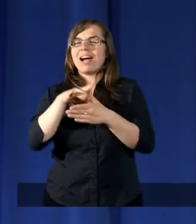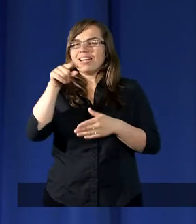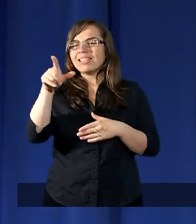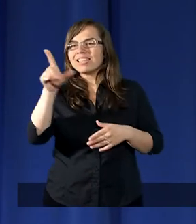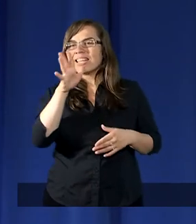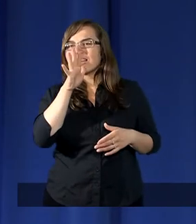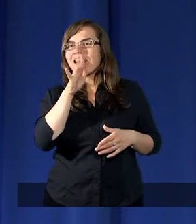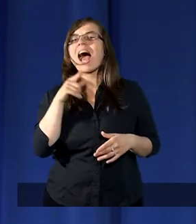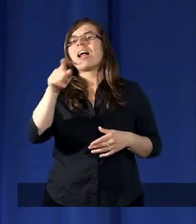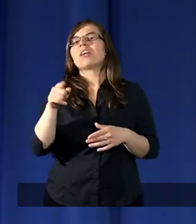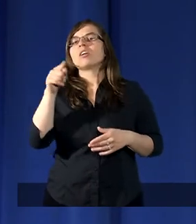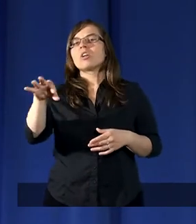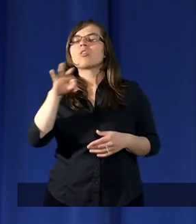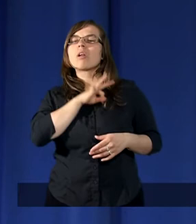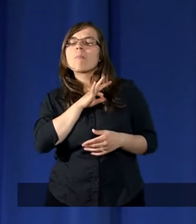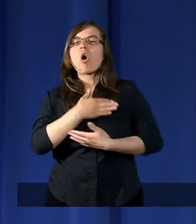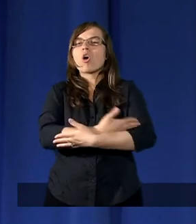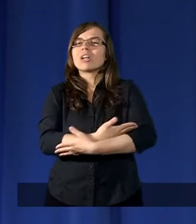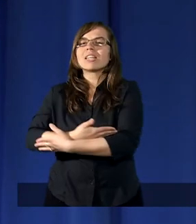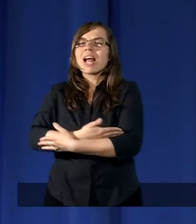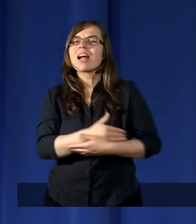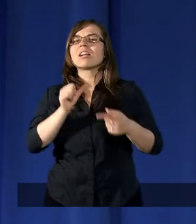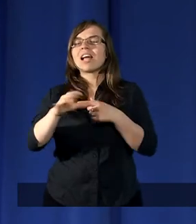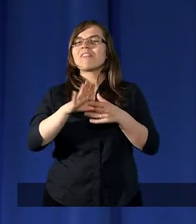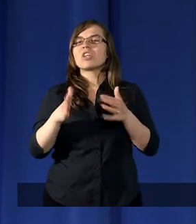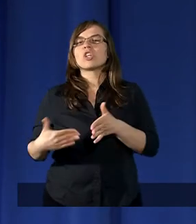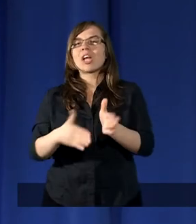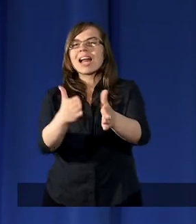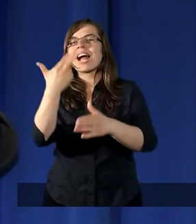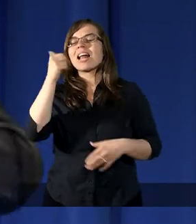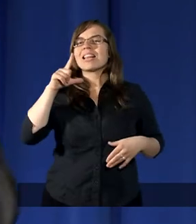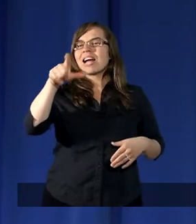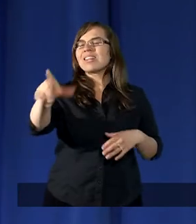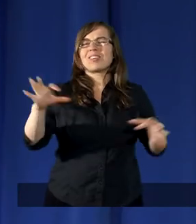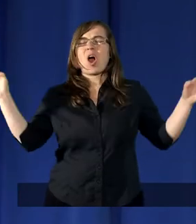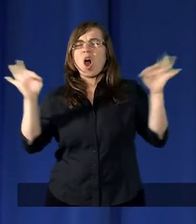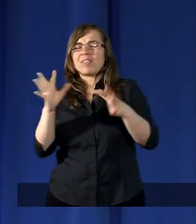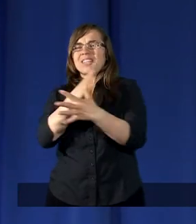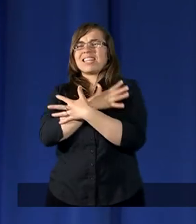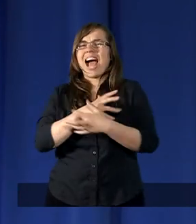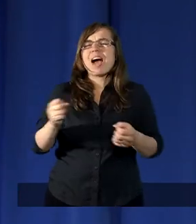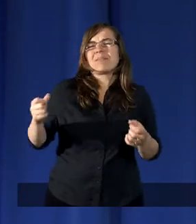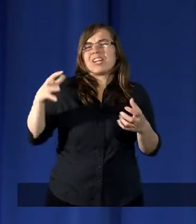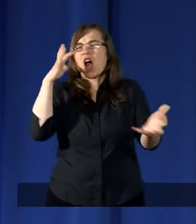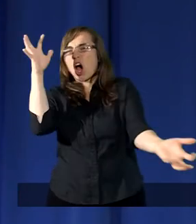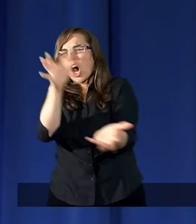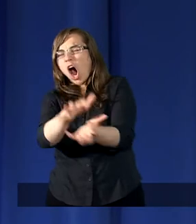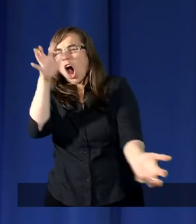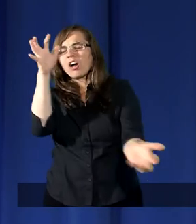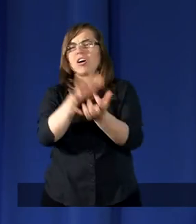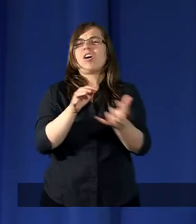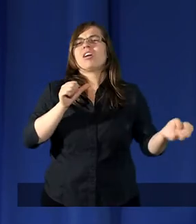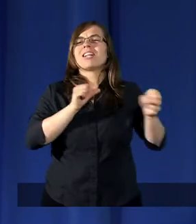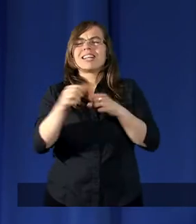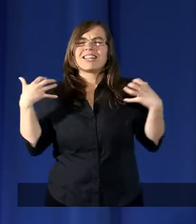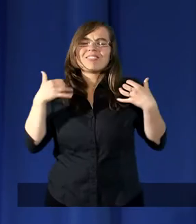Boże, tam moje dzieciem jest na rzece Nil, gdzie tyle drapieżnych tam krokodyli, czy innych